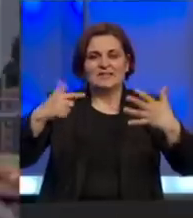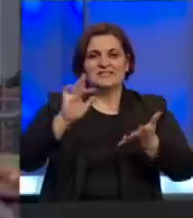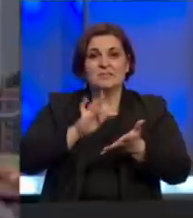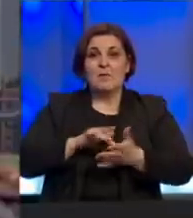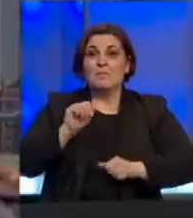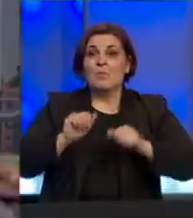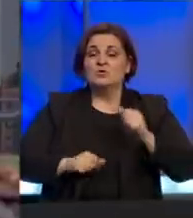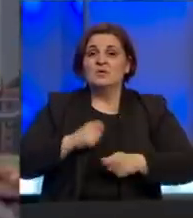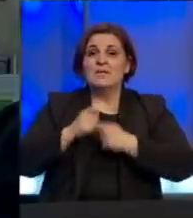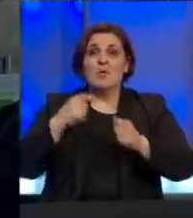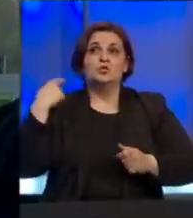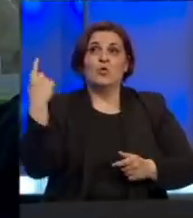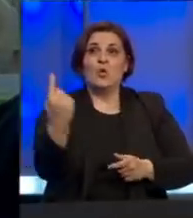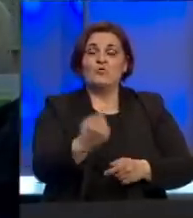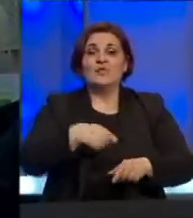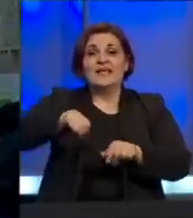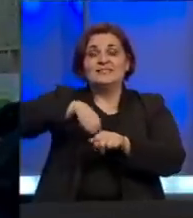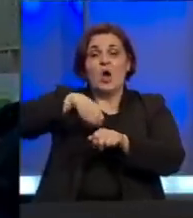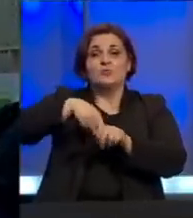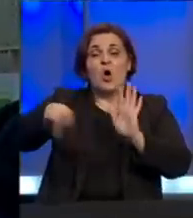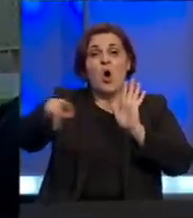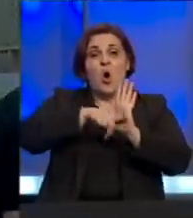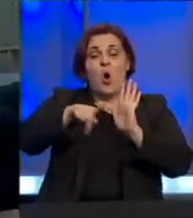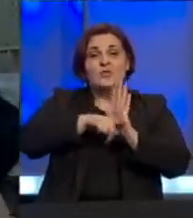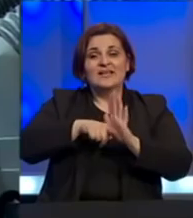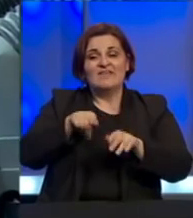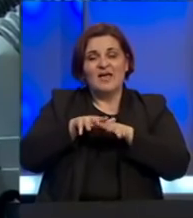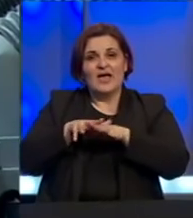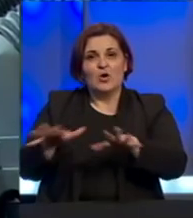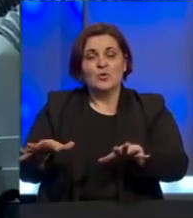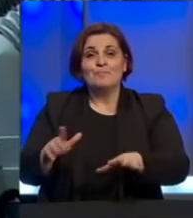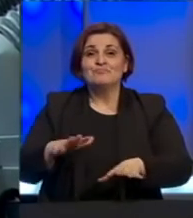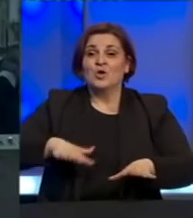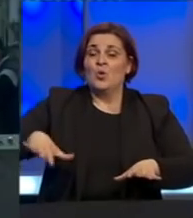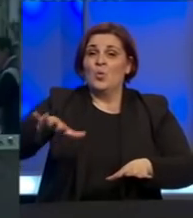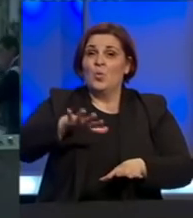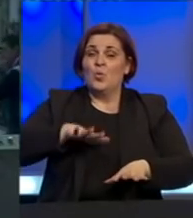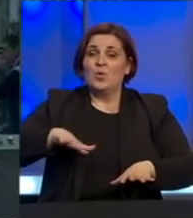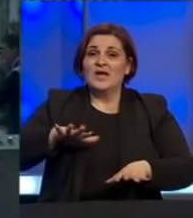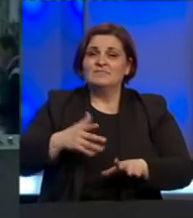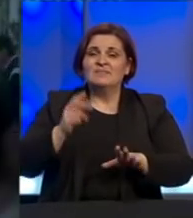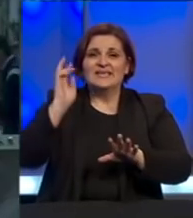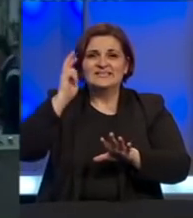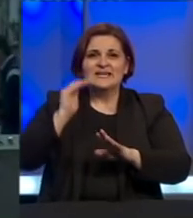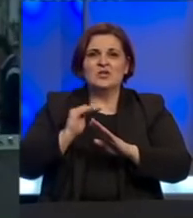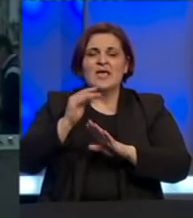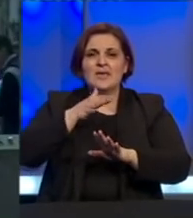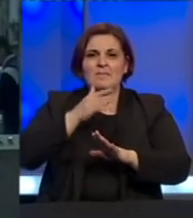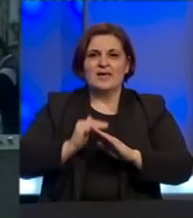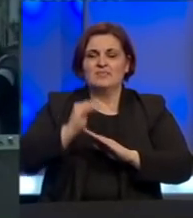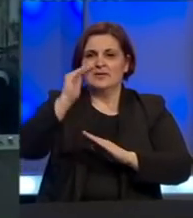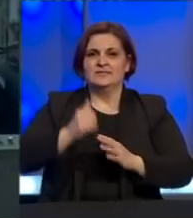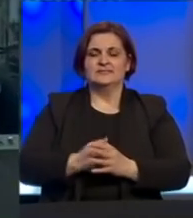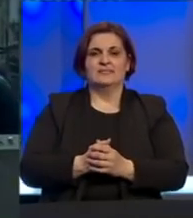sposobnosti poslovnog okruženja da se oporavi od negativnih efekata pandemije. U regionu iza su Albanija, Crnagora i Sjeverna Makedonija.